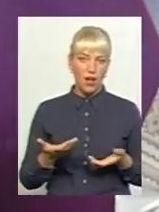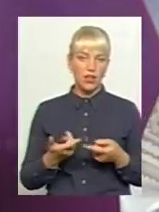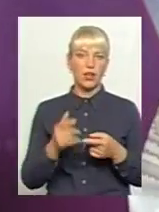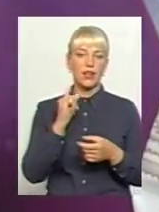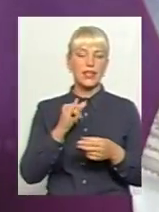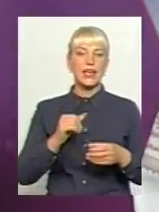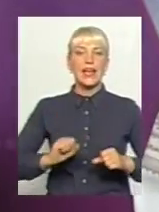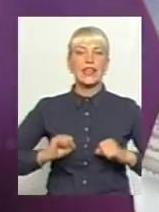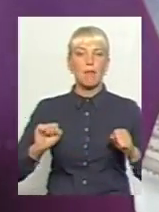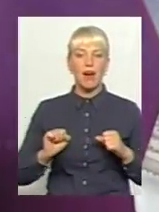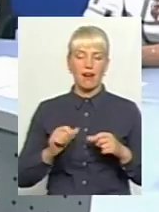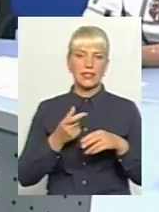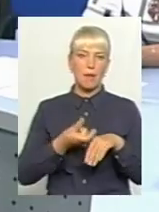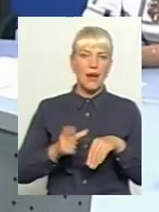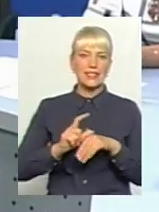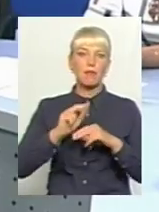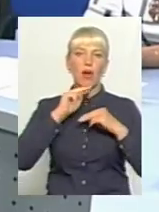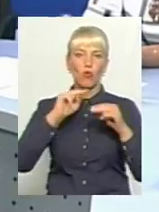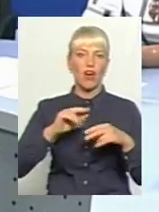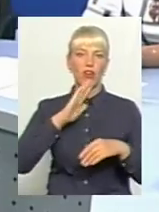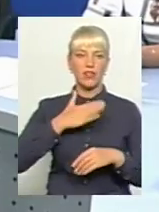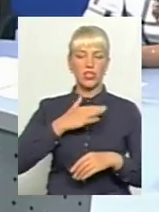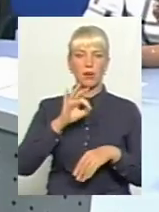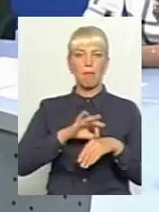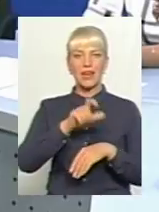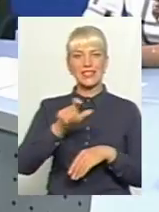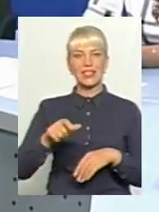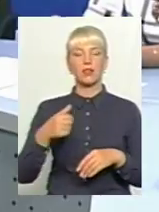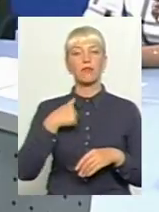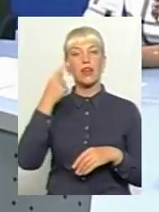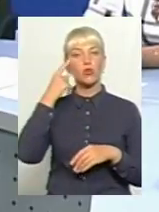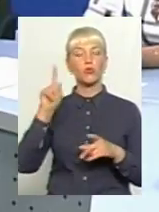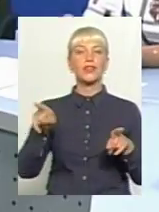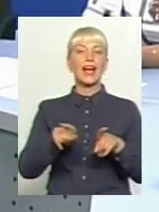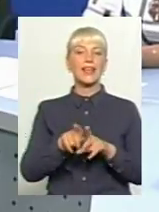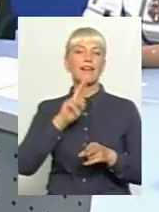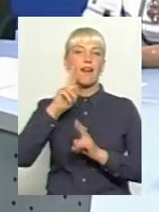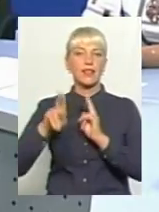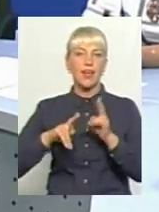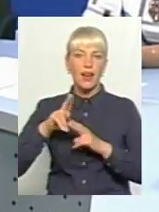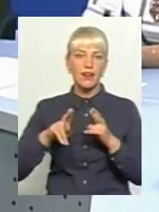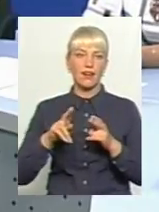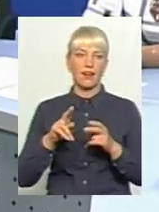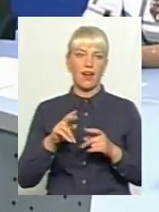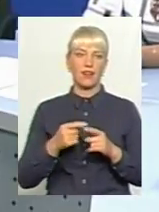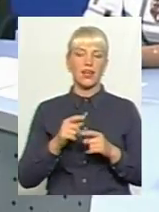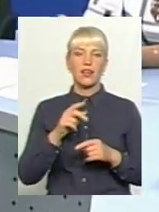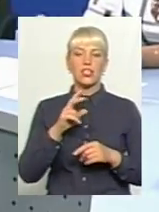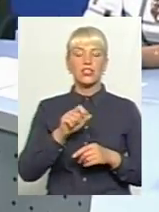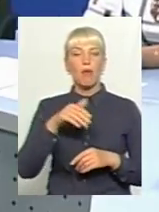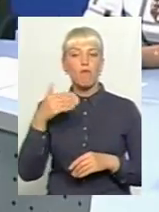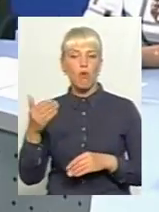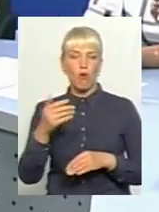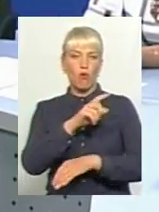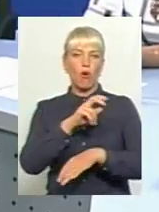намагаємося максимально уваги нашим пацієнтам. я думаю, що таких, скажімо, нарікань на що на відношення з боку персоналу, що за